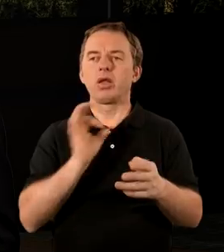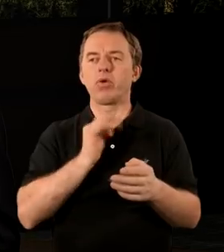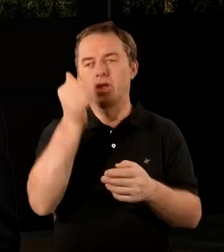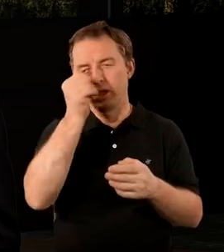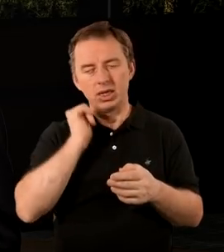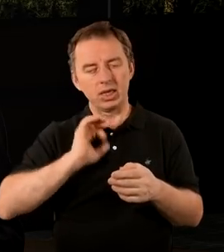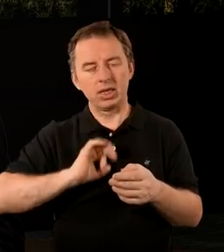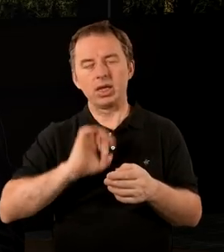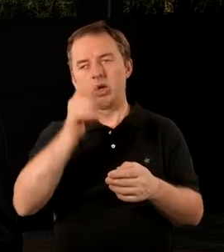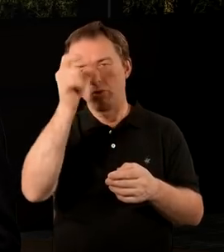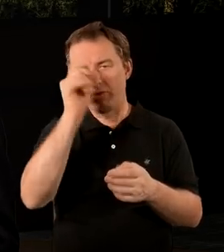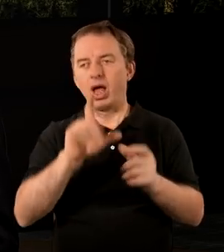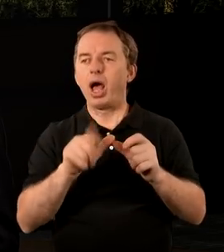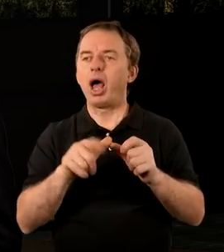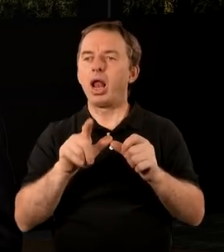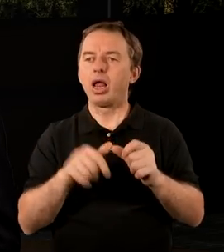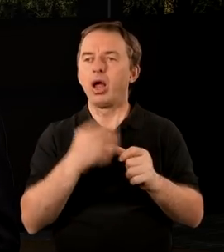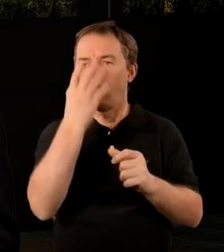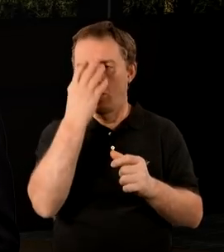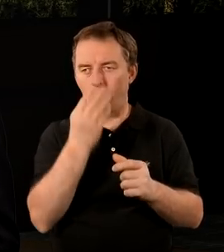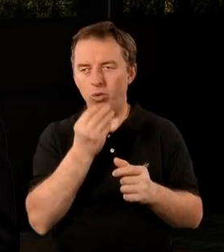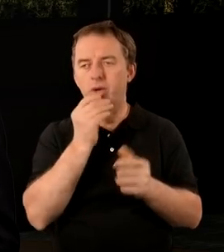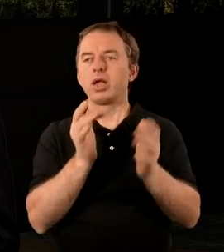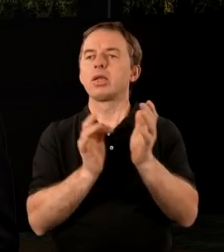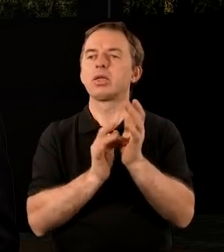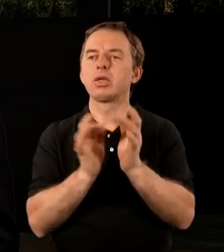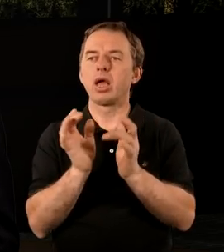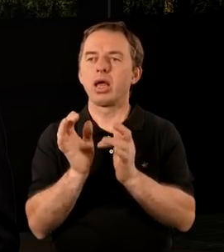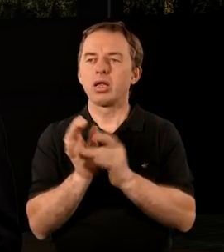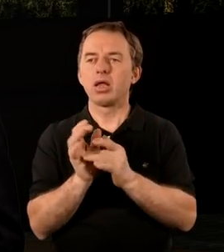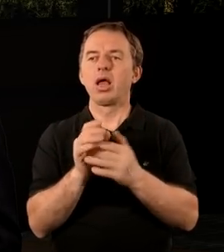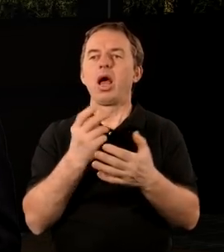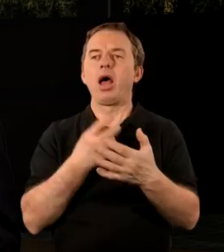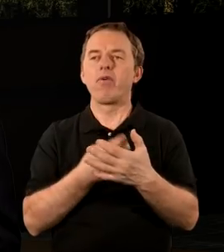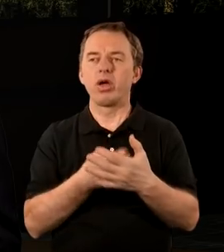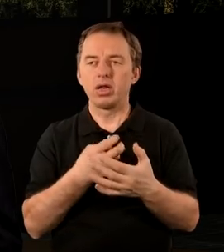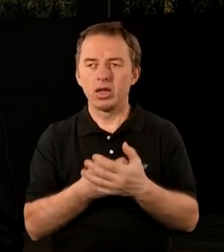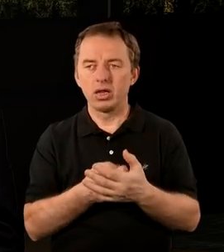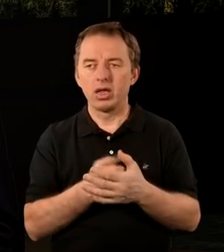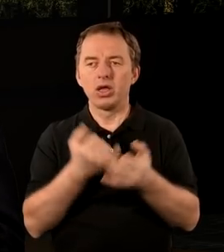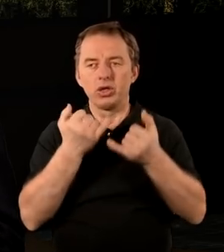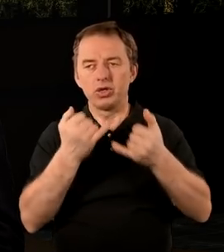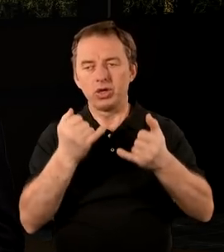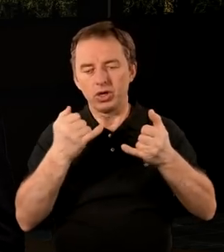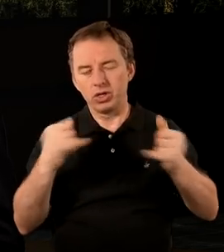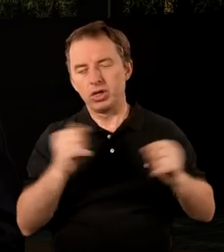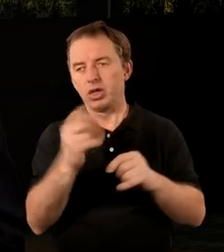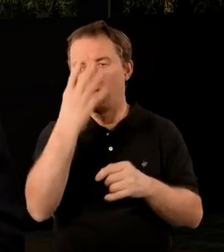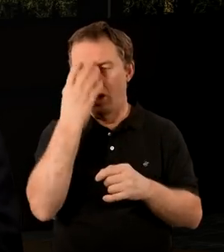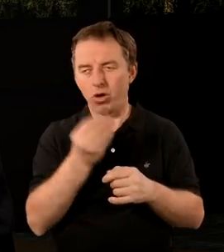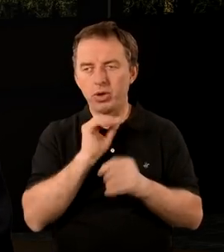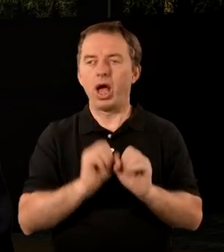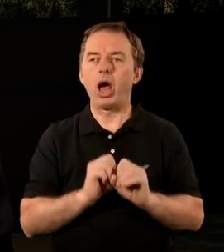mianem Syna Człowieczego, ale ten obraz Jezusa ewangliczny jest zupełnie inny niż ten